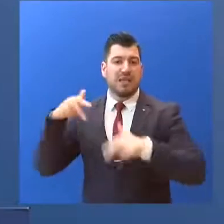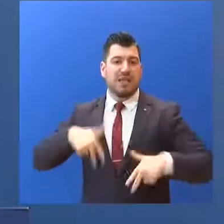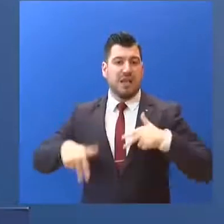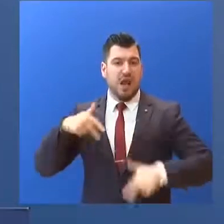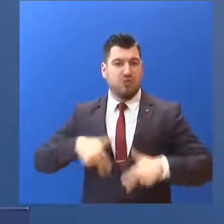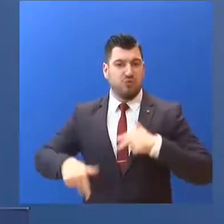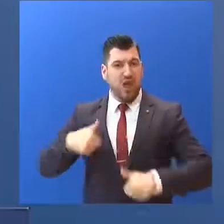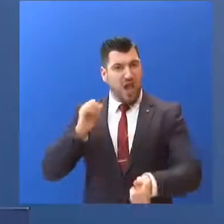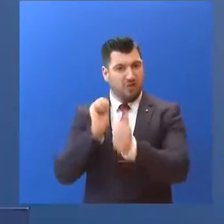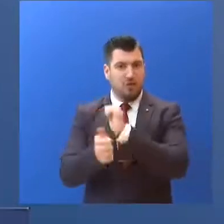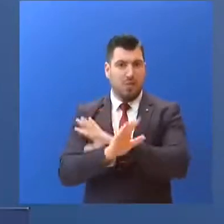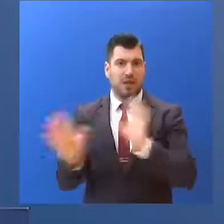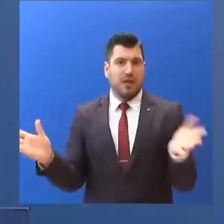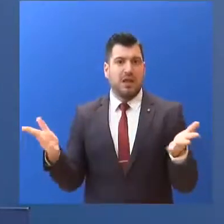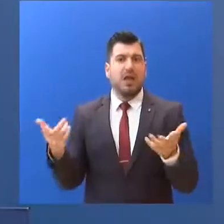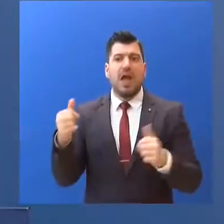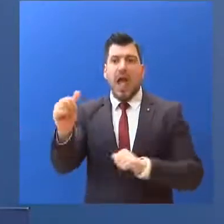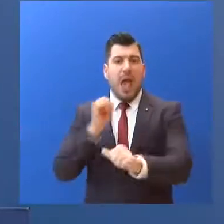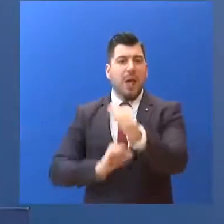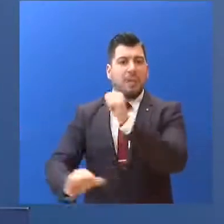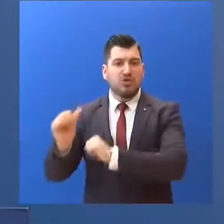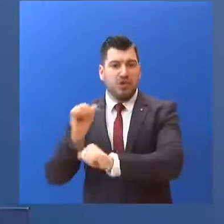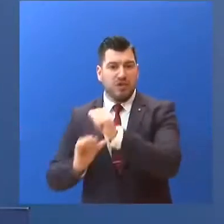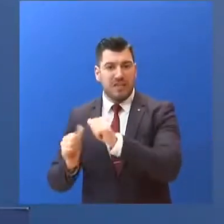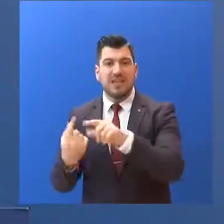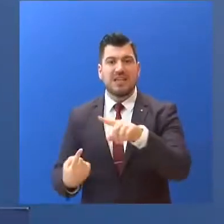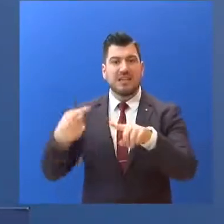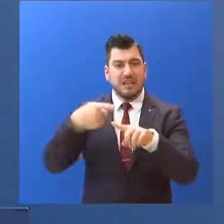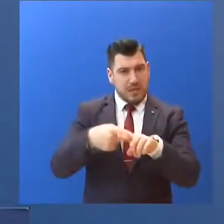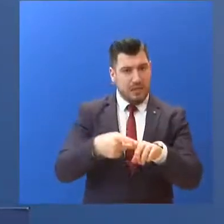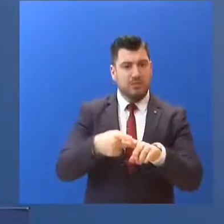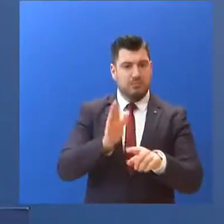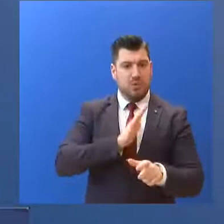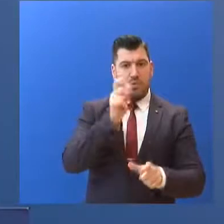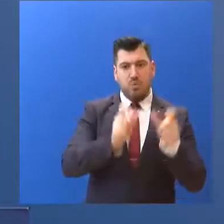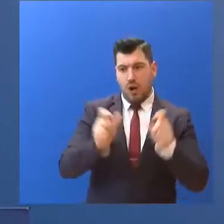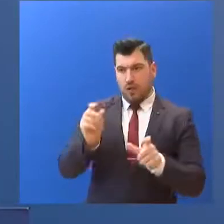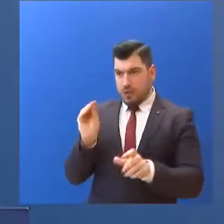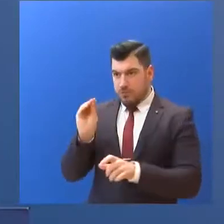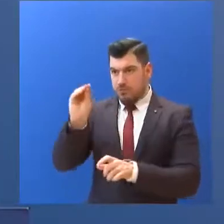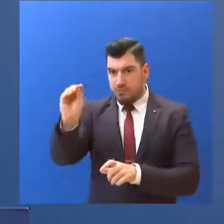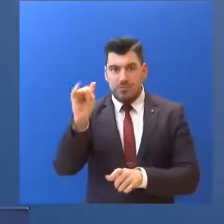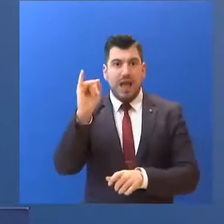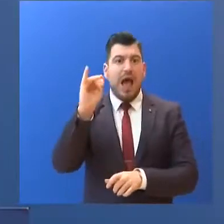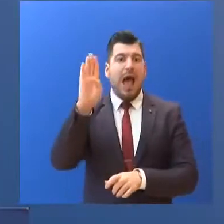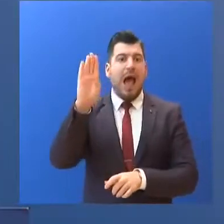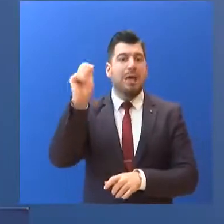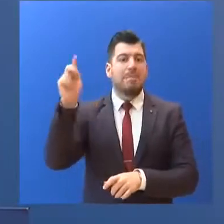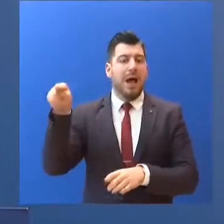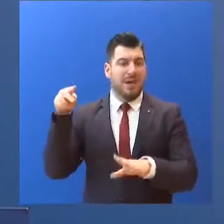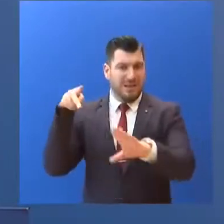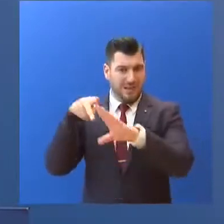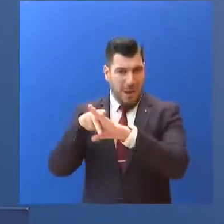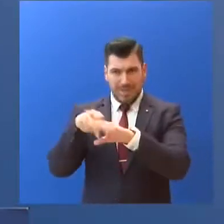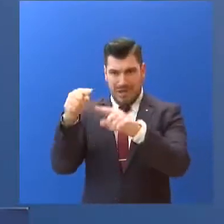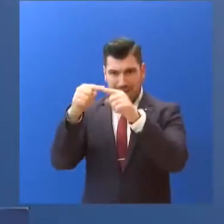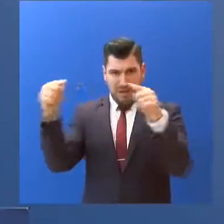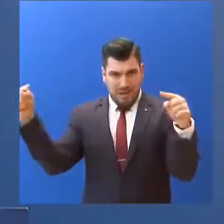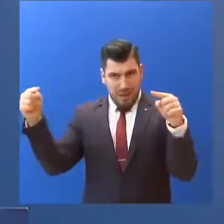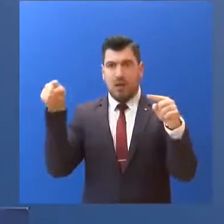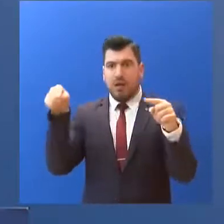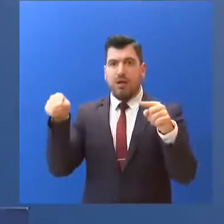Η ενημέρωση αυτή... σε συνδυασμό με τη δυνατότητα δήλωσης... τραπεζικού λογαριασμού IBAN... στην προσωποποιημένη πληροφόρηση του